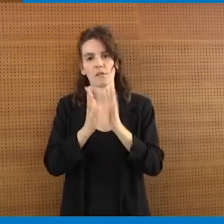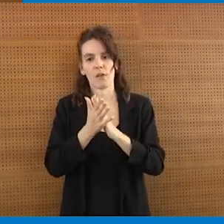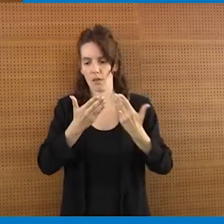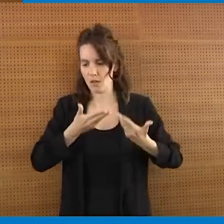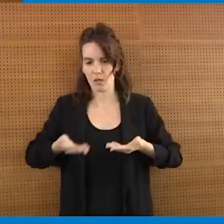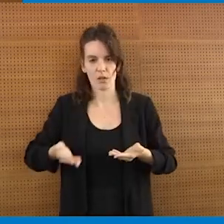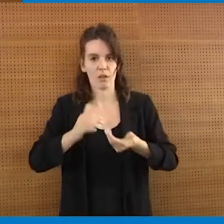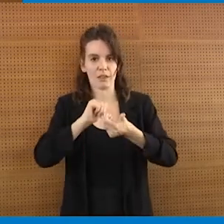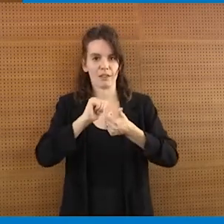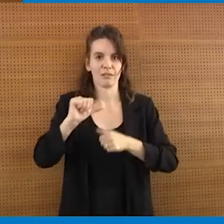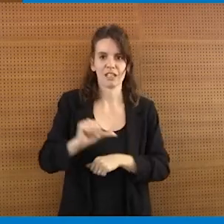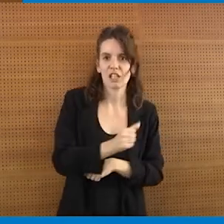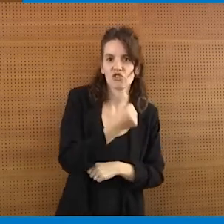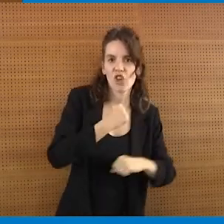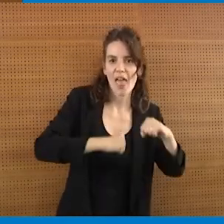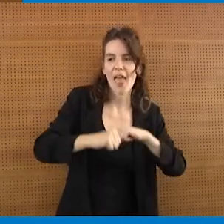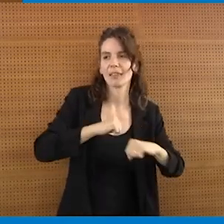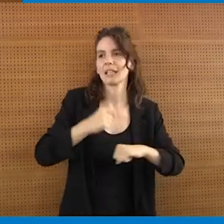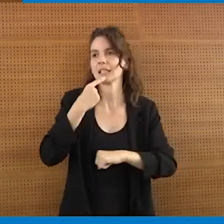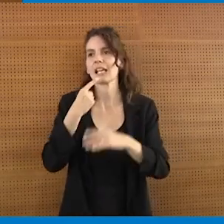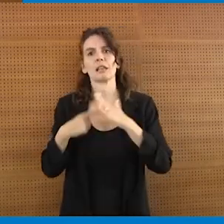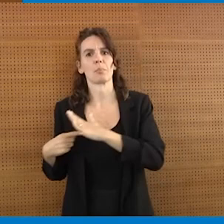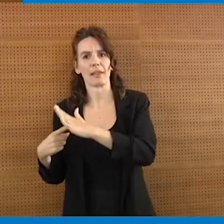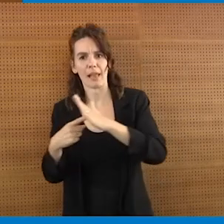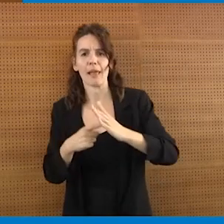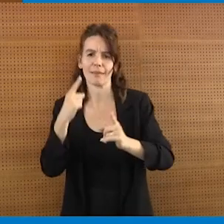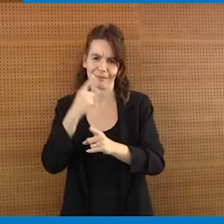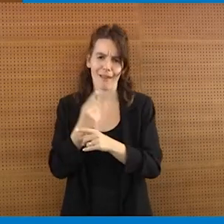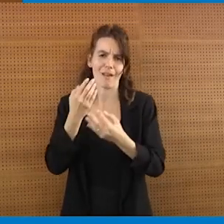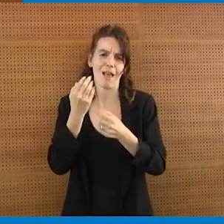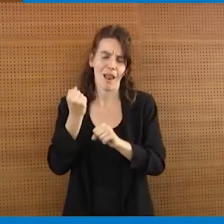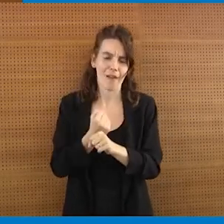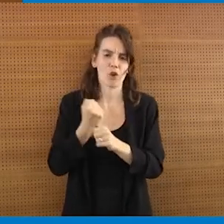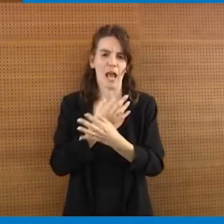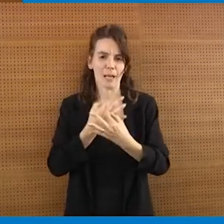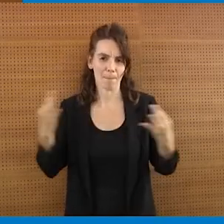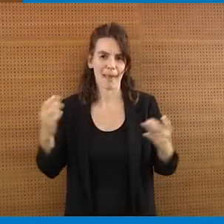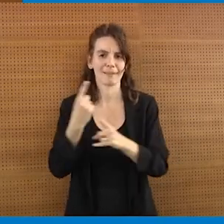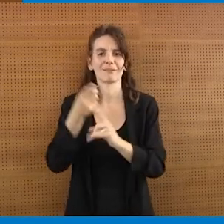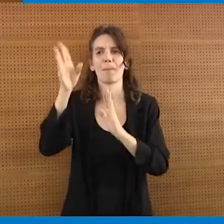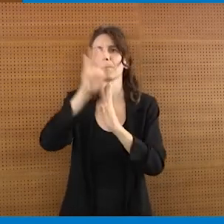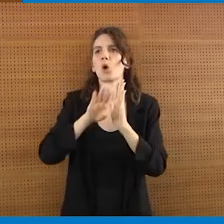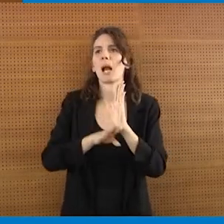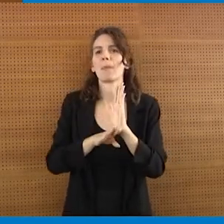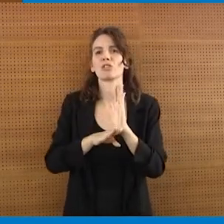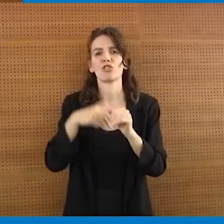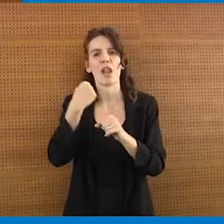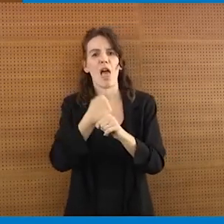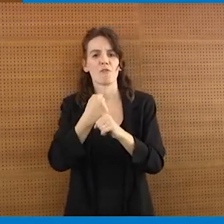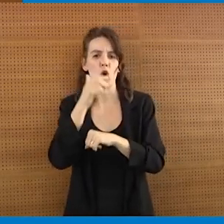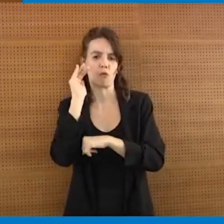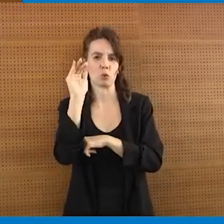i nostri dirigenti, i tecnici, i nostri lavoratori, le nostre lavoratrici di poter come dire programmare al meglio il lavoro